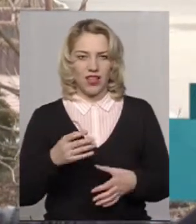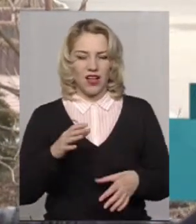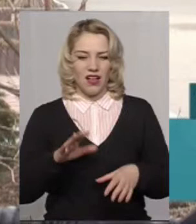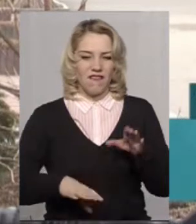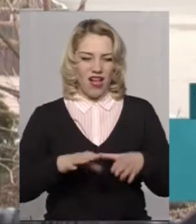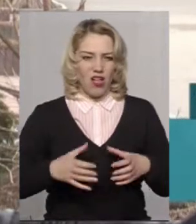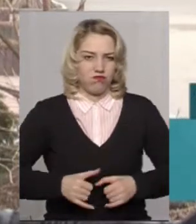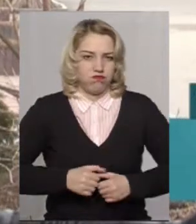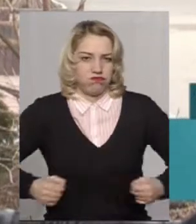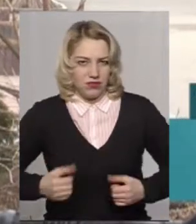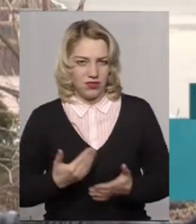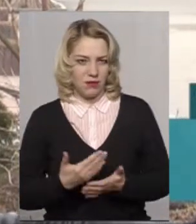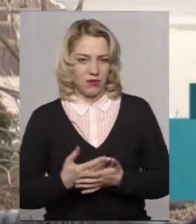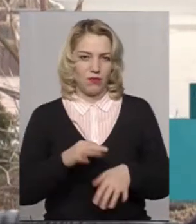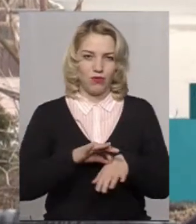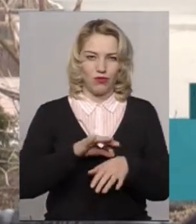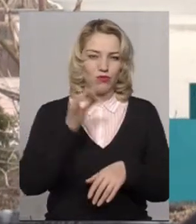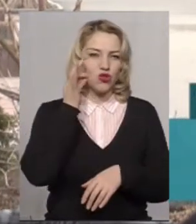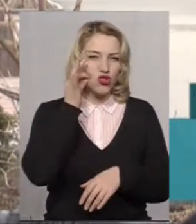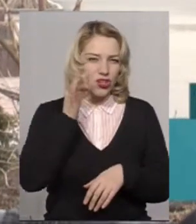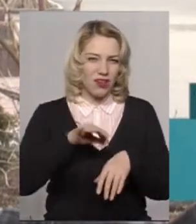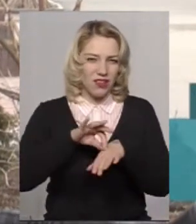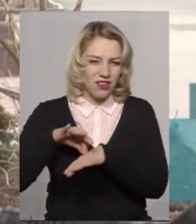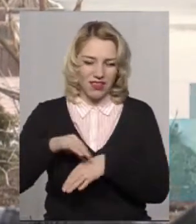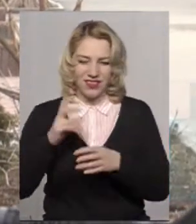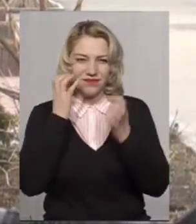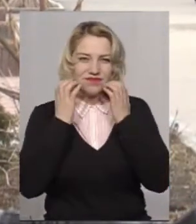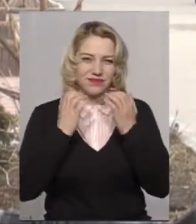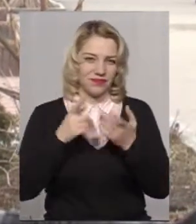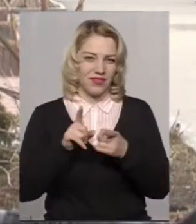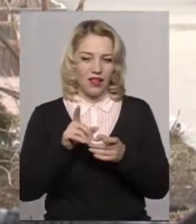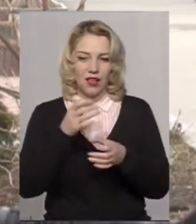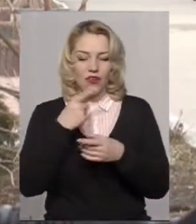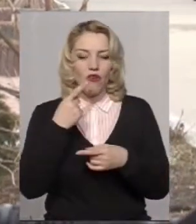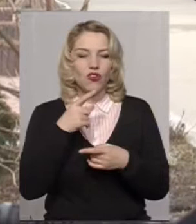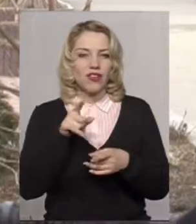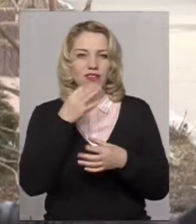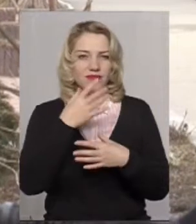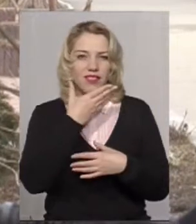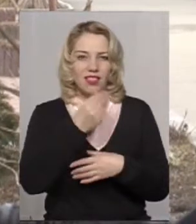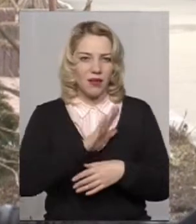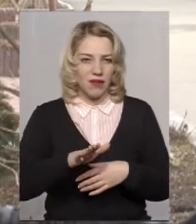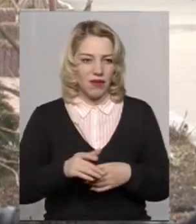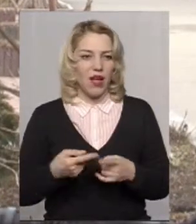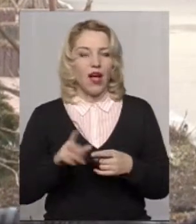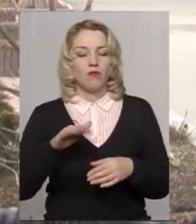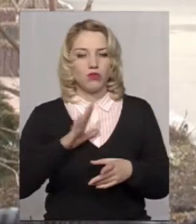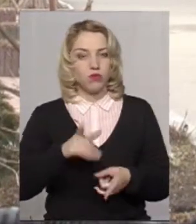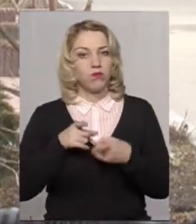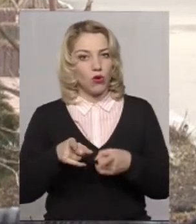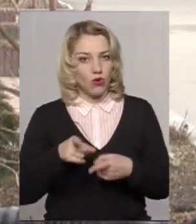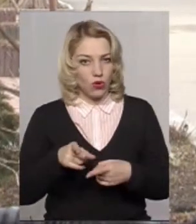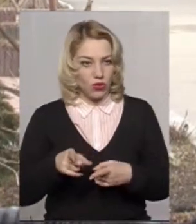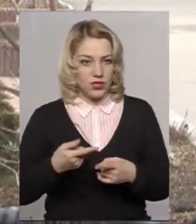там здавалося, або якусь проблемну шкіру, в такому плані, та ще неприваблива. Потім це дійшло до певних погроз, і